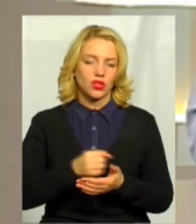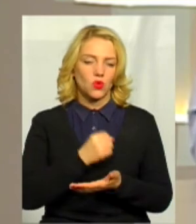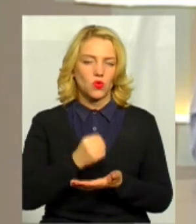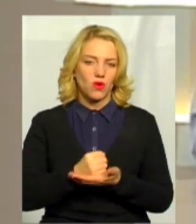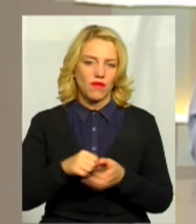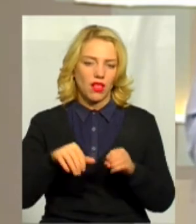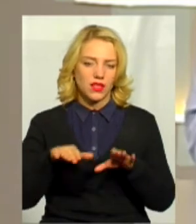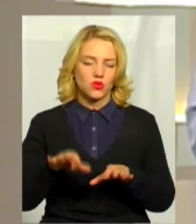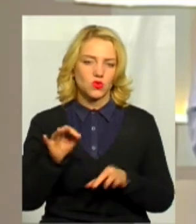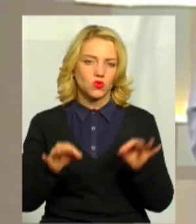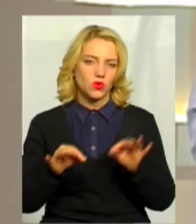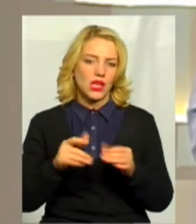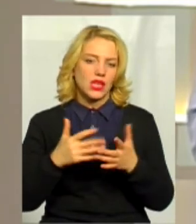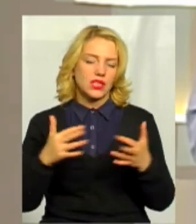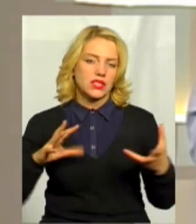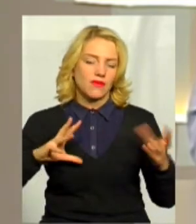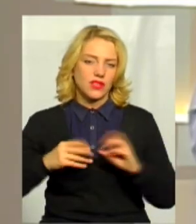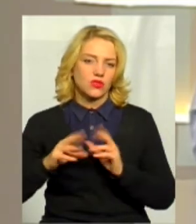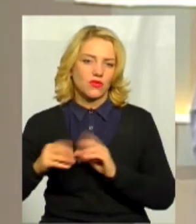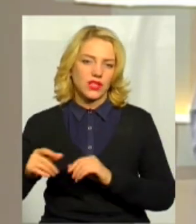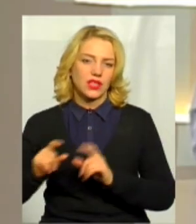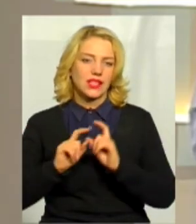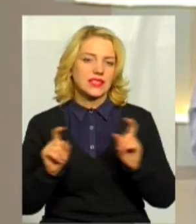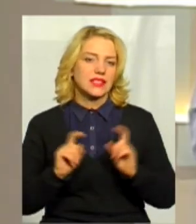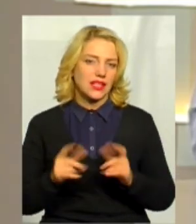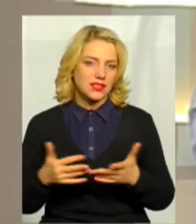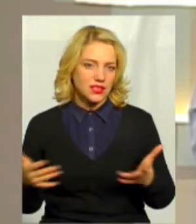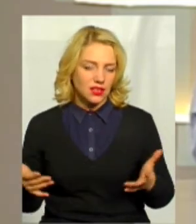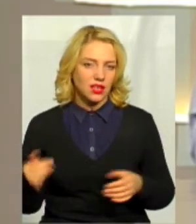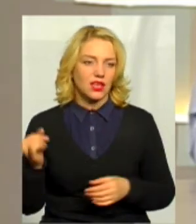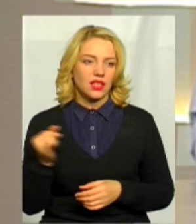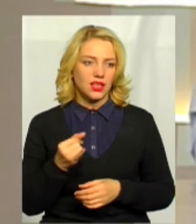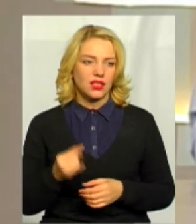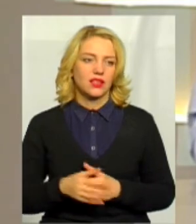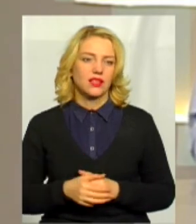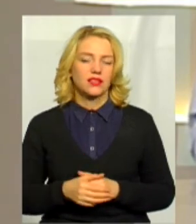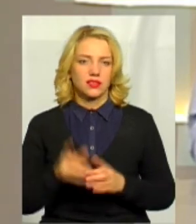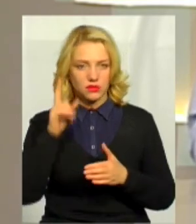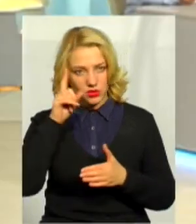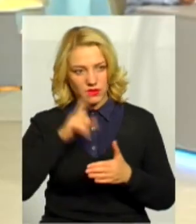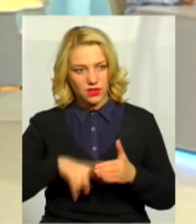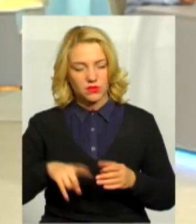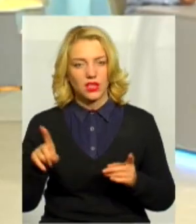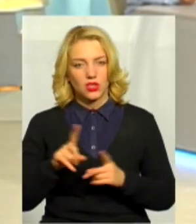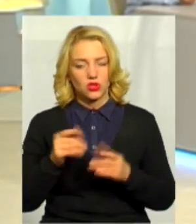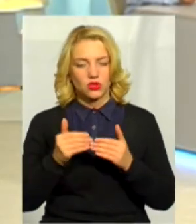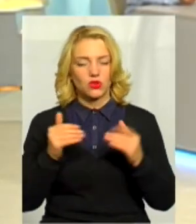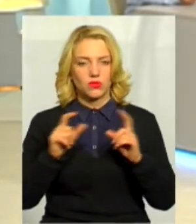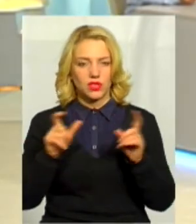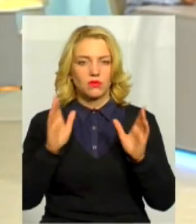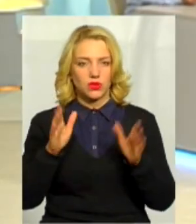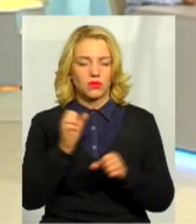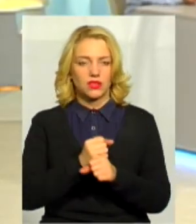суду, висновків, різноманітних інстанцій. І сподіваємось, що музей буде